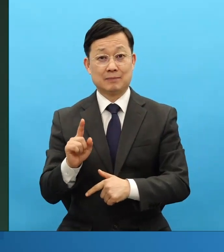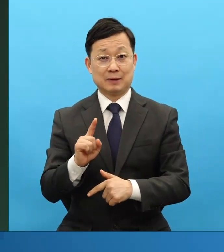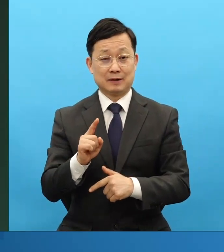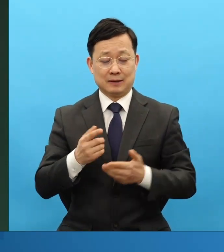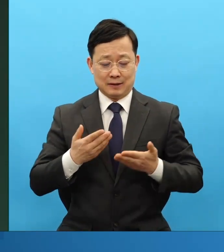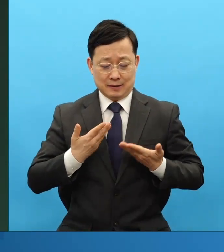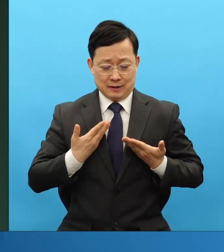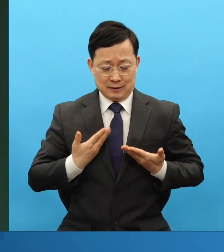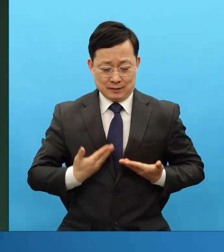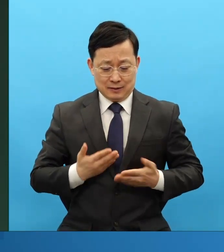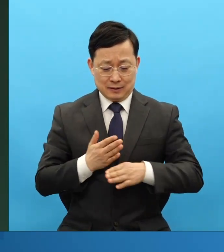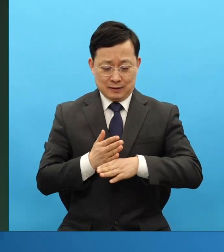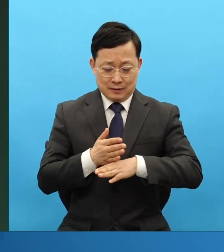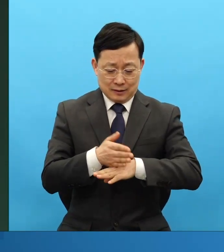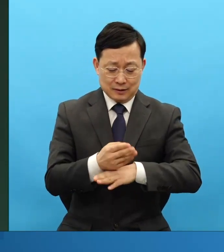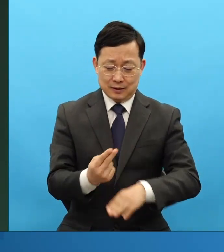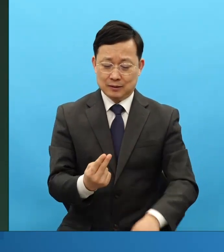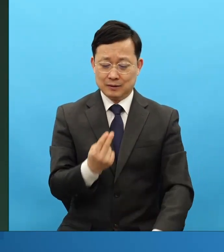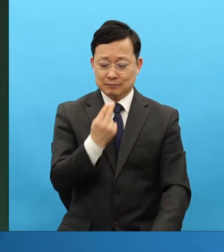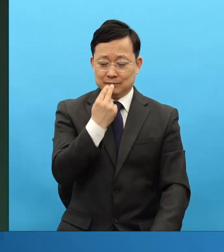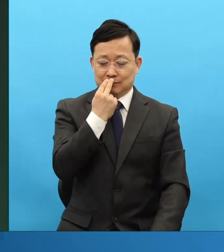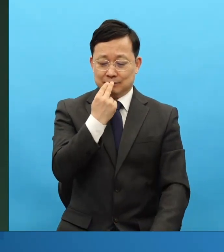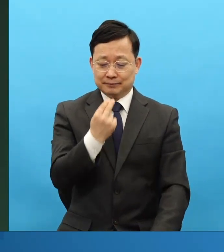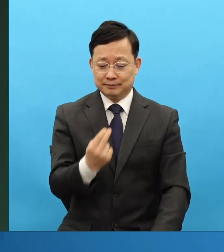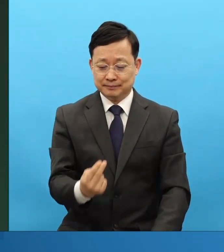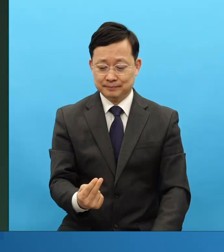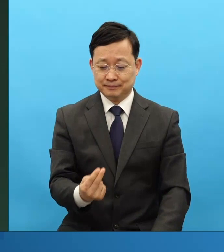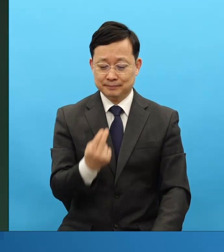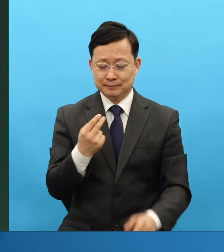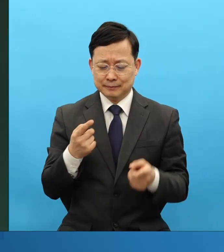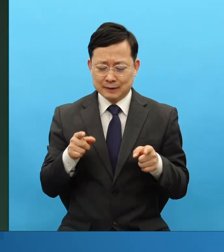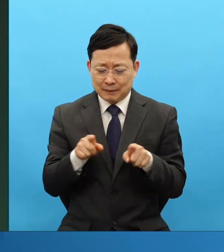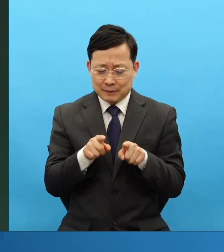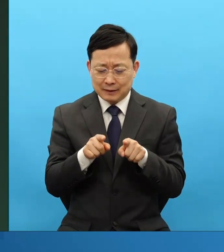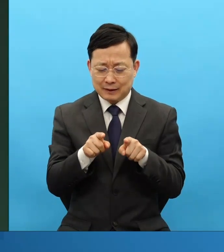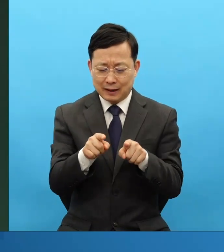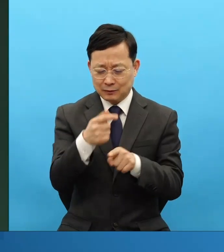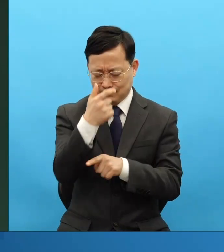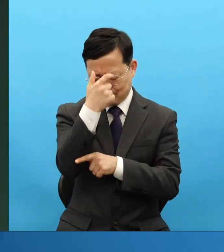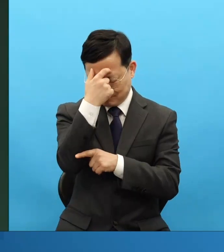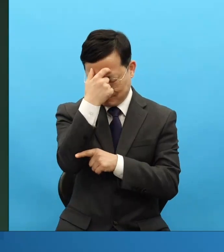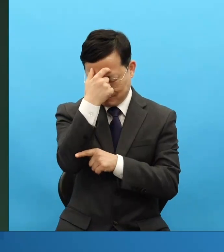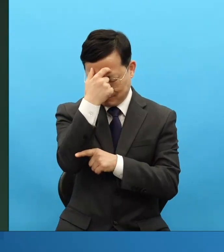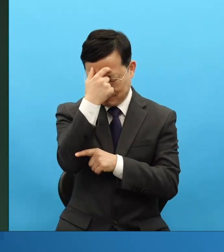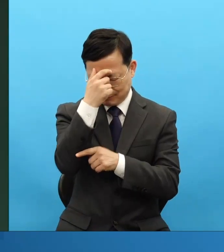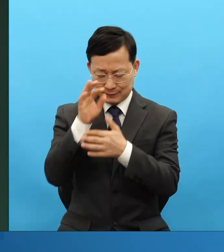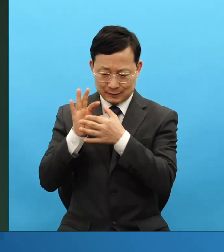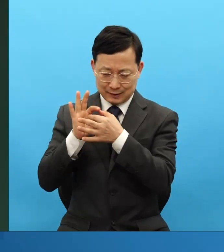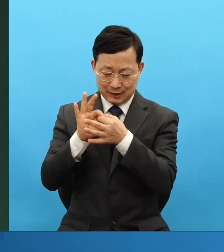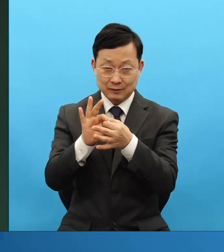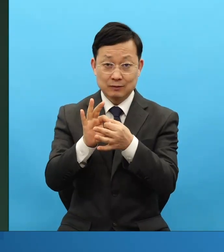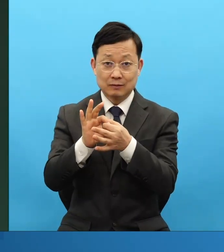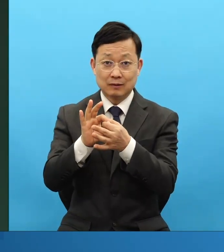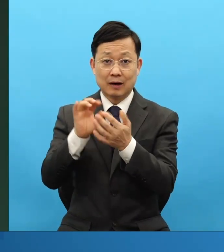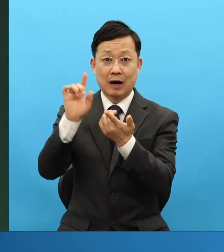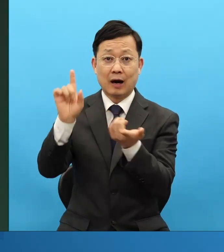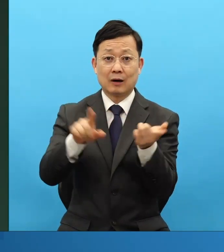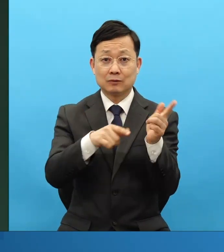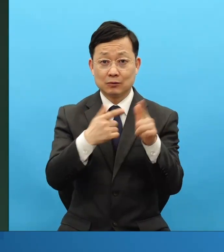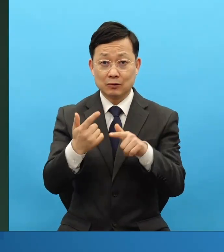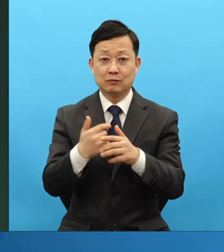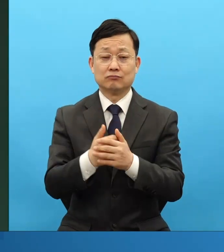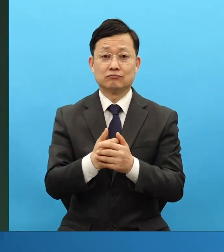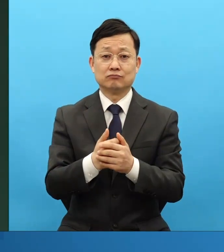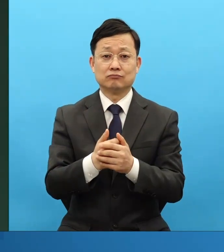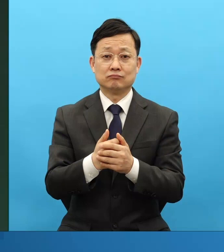천천히 호흡하면서 계속 기도합니다. 그렇게 하세요. 하루 종일 한다고 해도 잠자는 시간